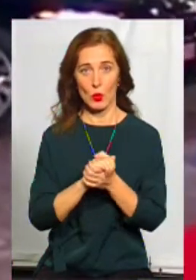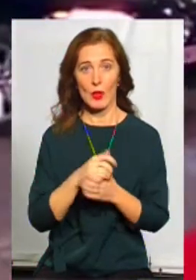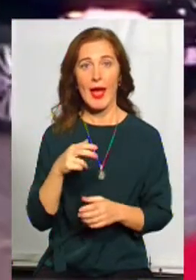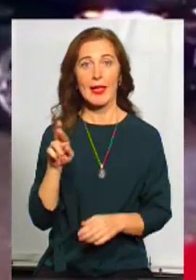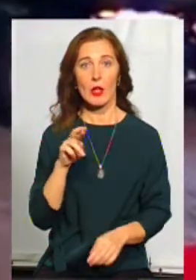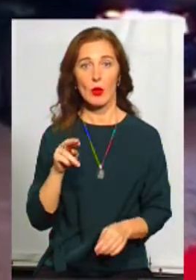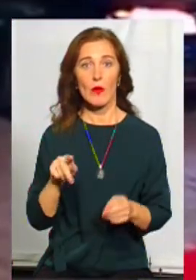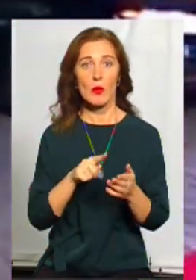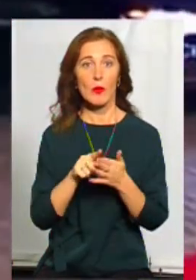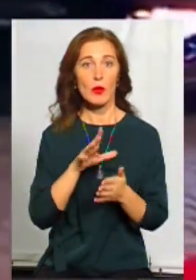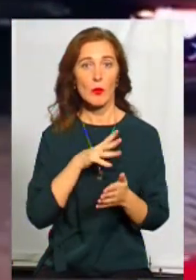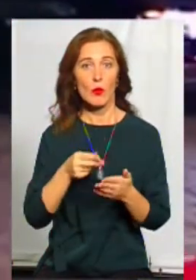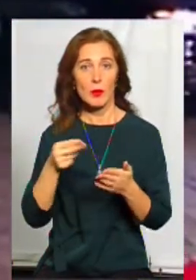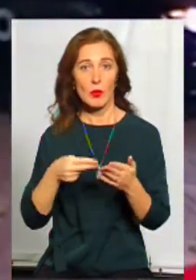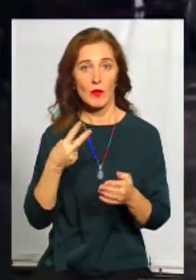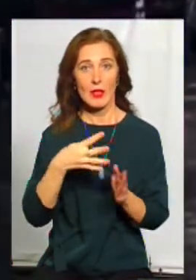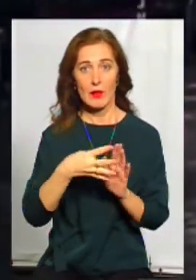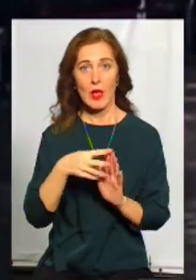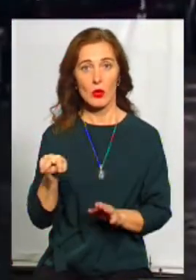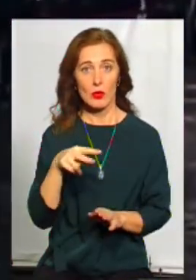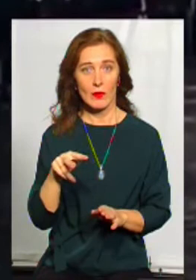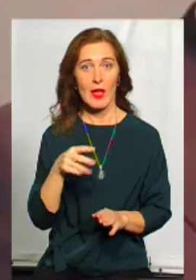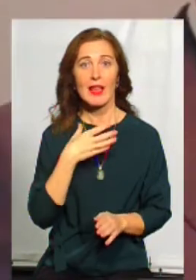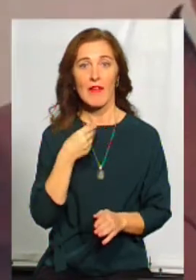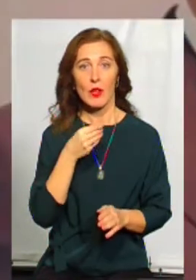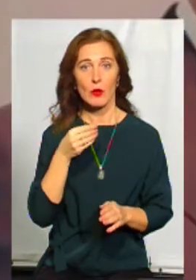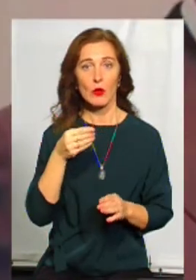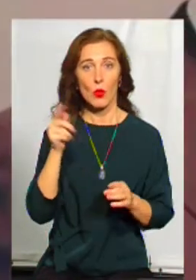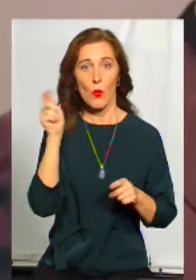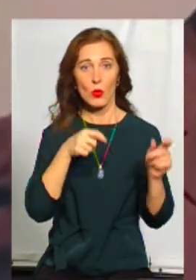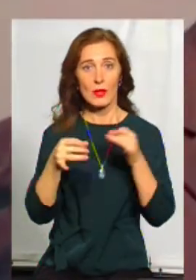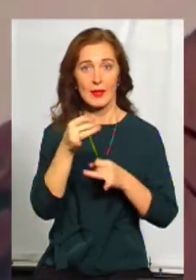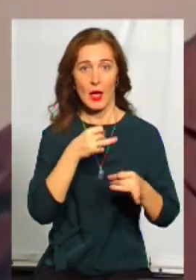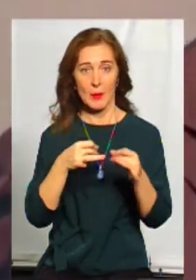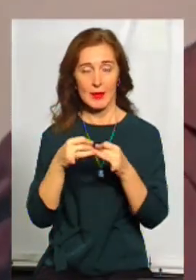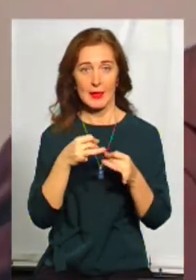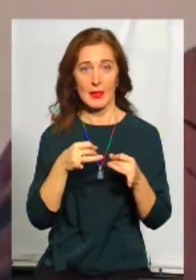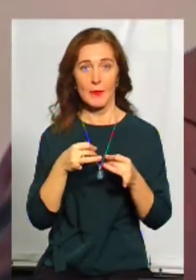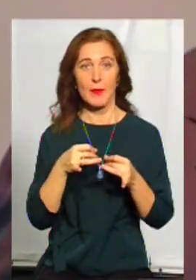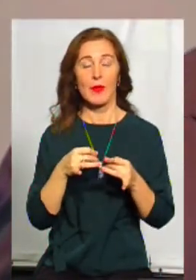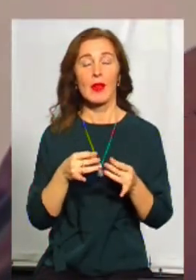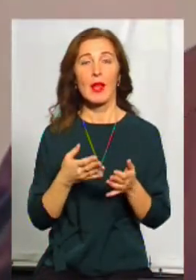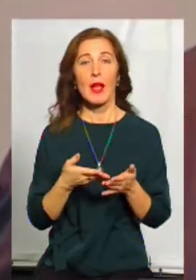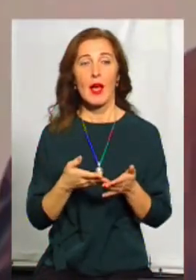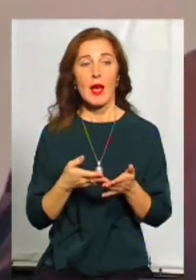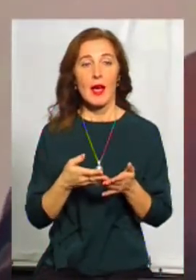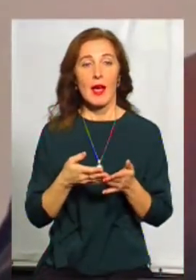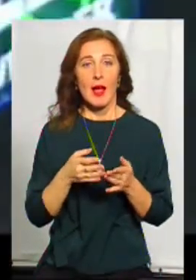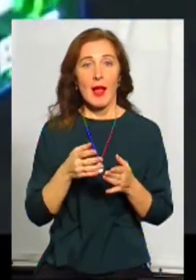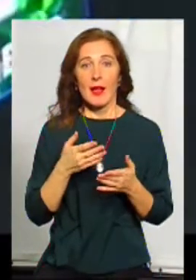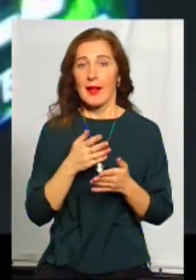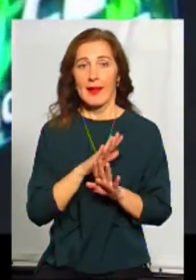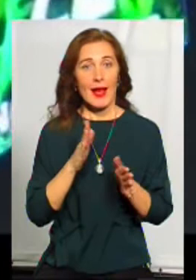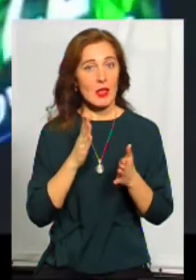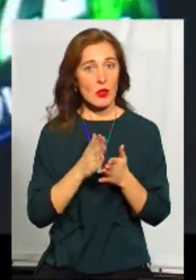підпис під документом 29 листопада на Вільнюському саміті. Альтернативи європейської інтеграції не існує.